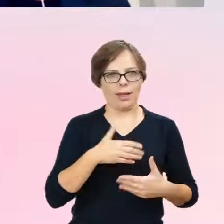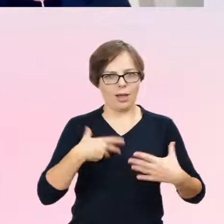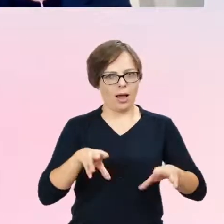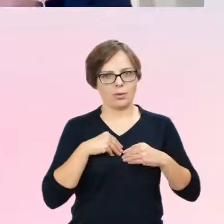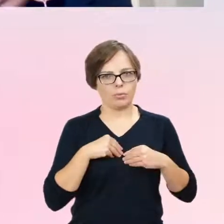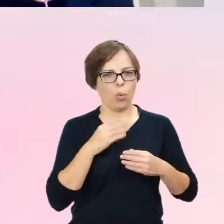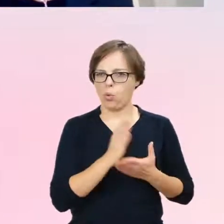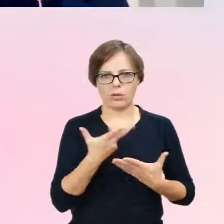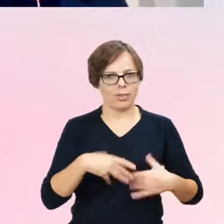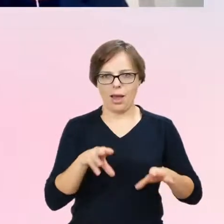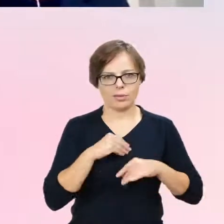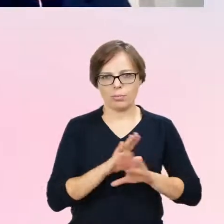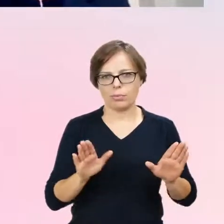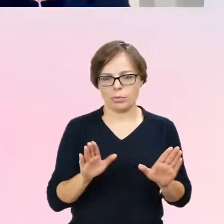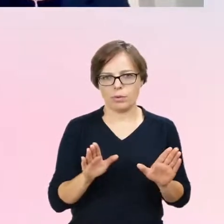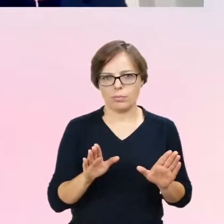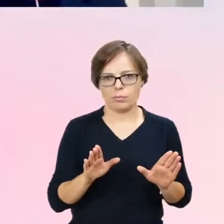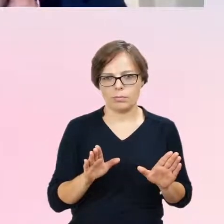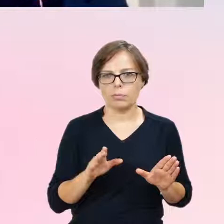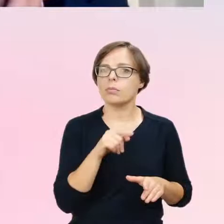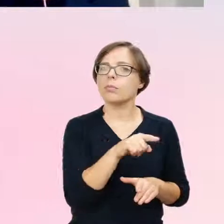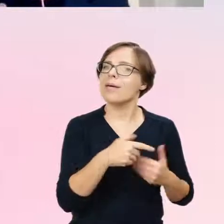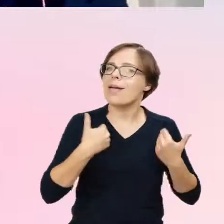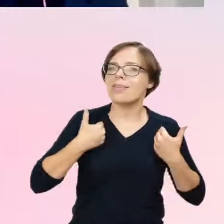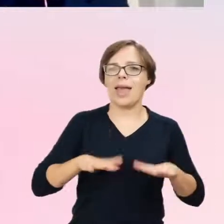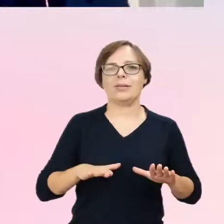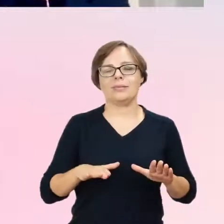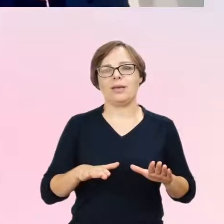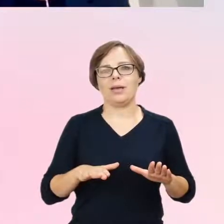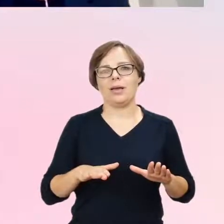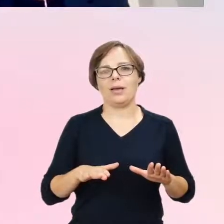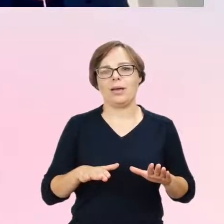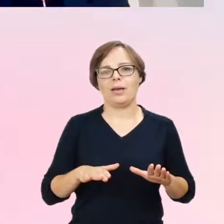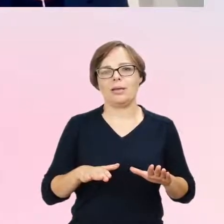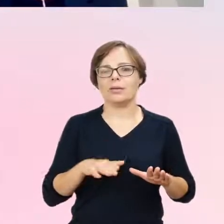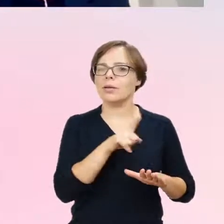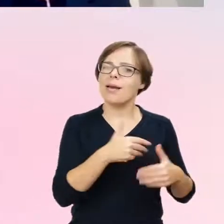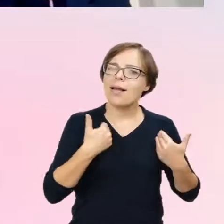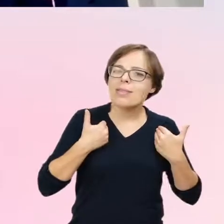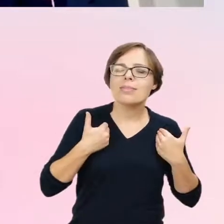wcale jakby nie chce bardziej tej ekspresji,